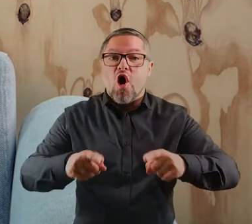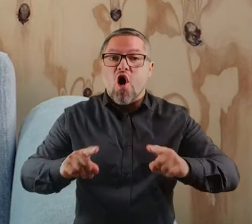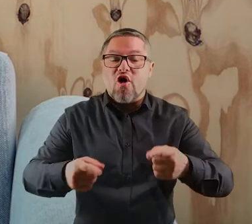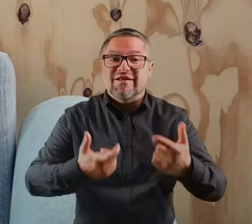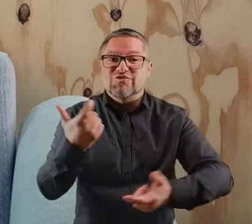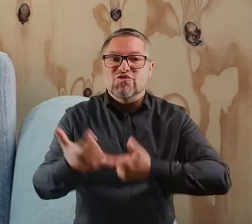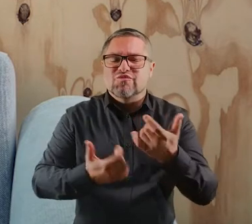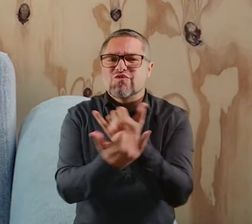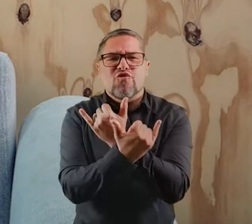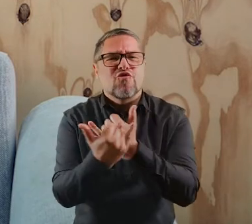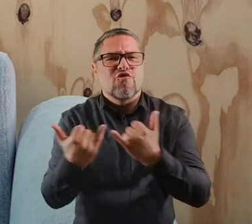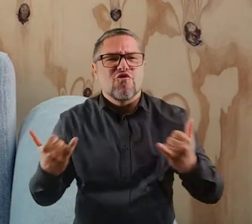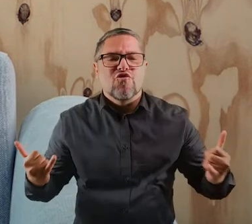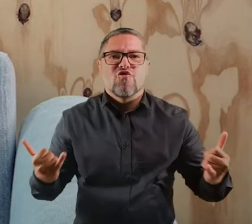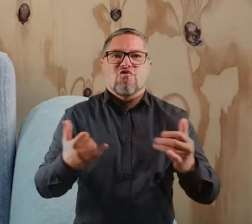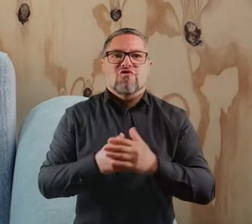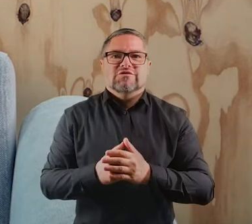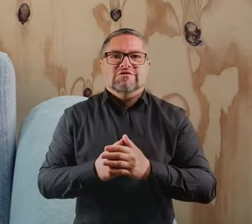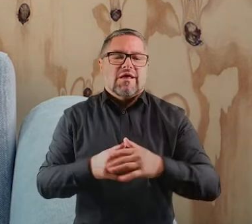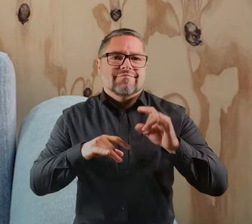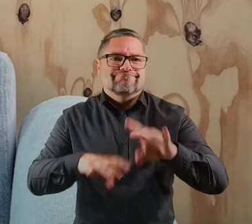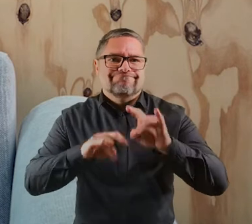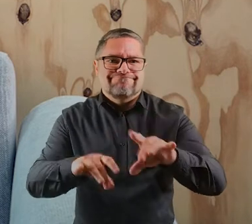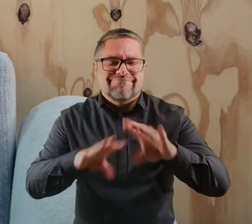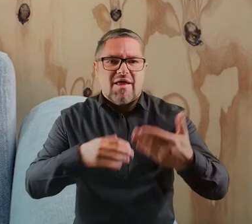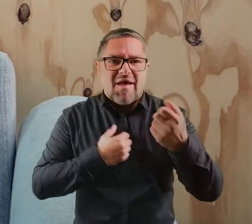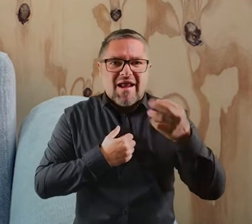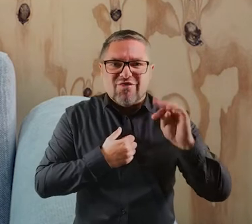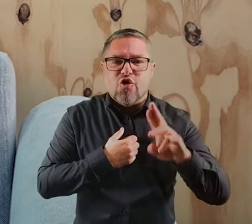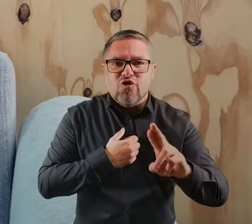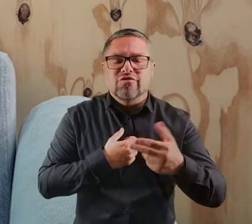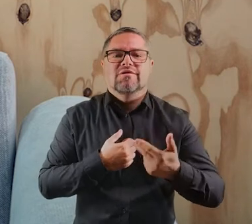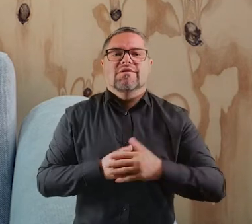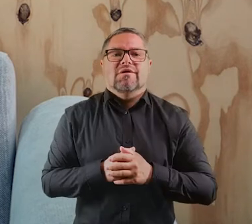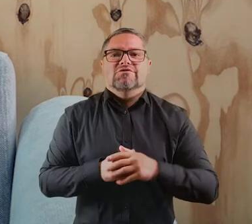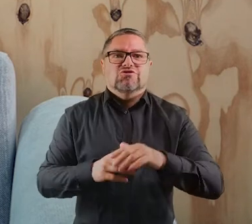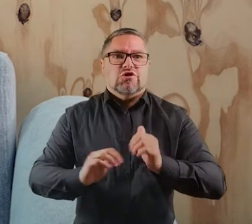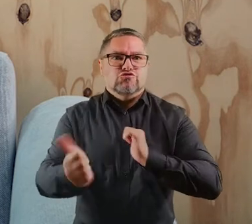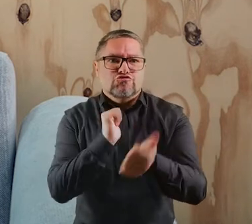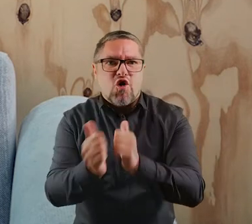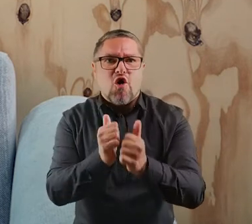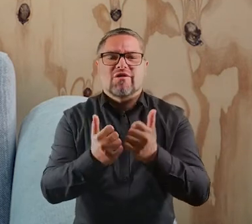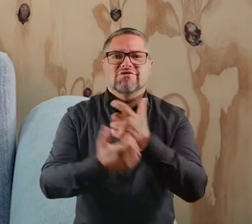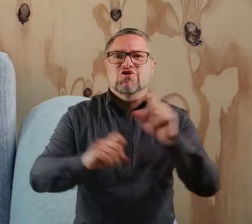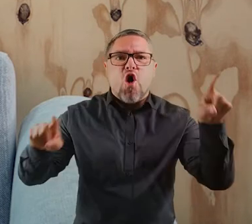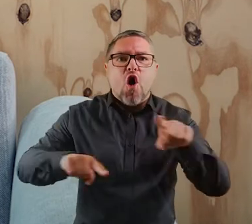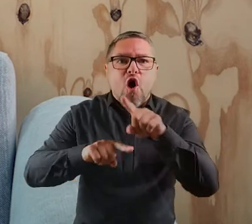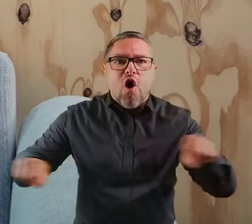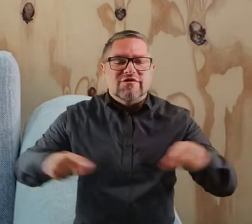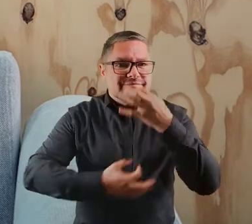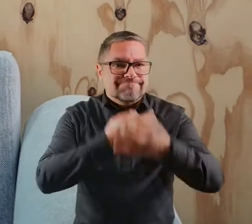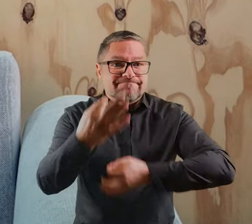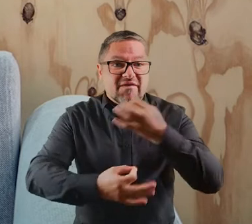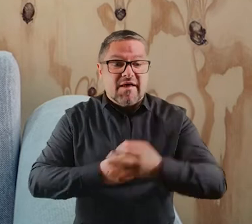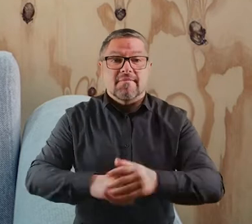organizacji różnego rodzaju maratonów, turniejów sportowych, czy koncertów.